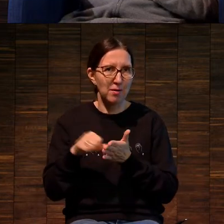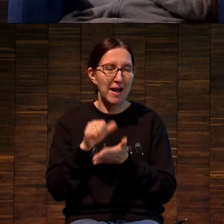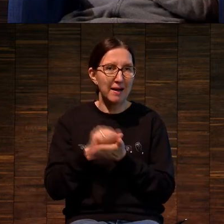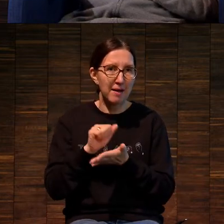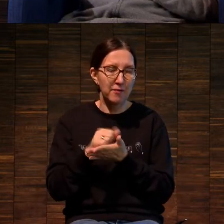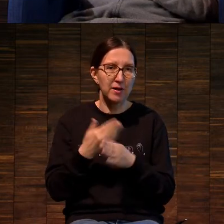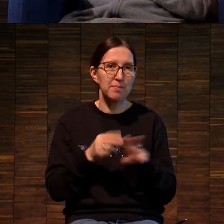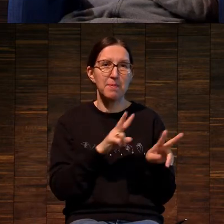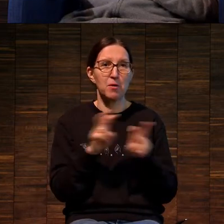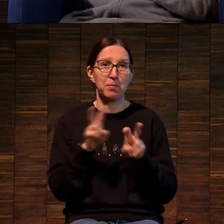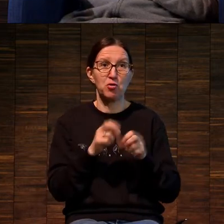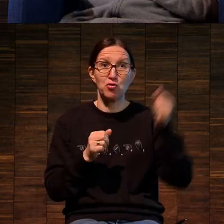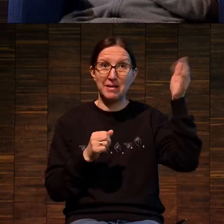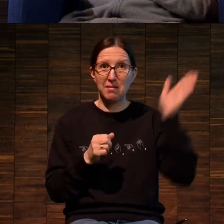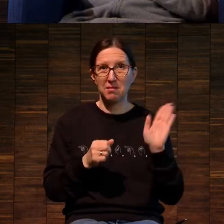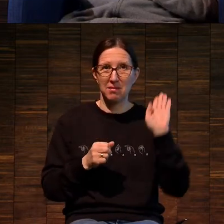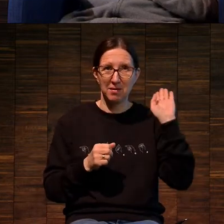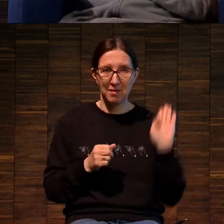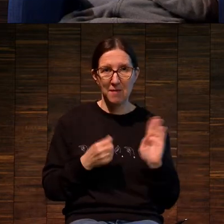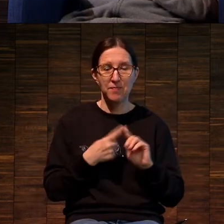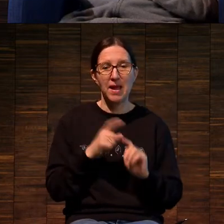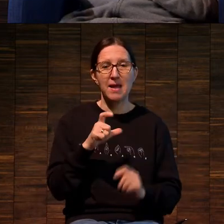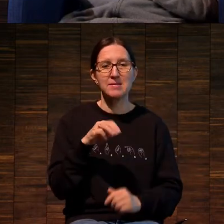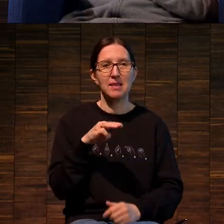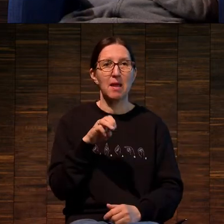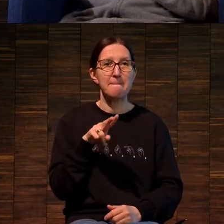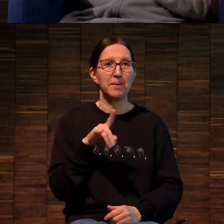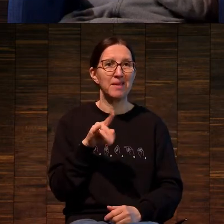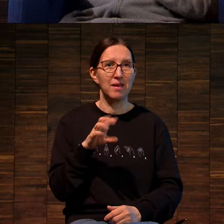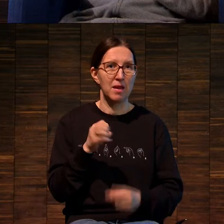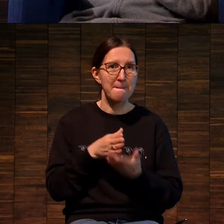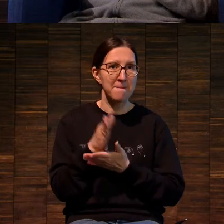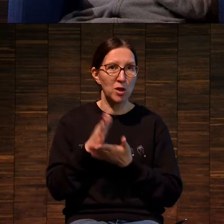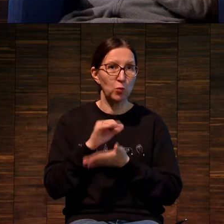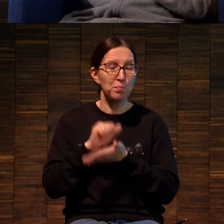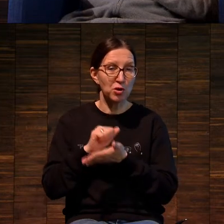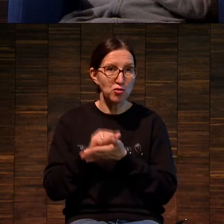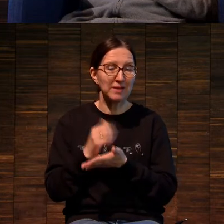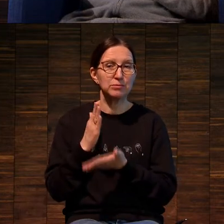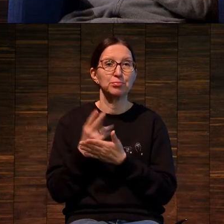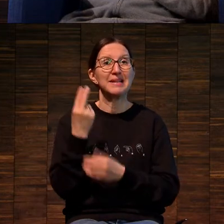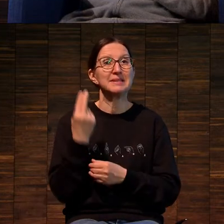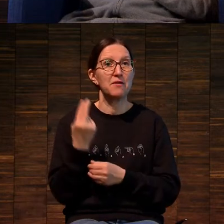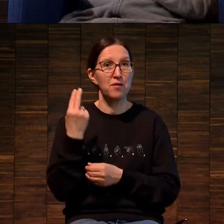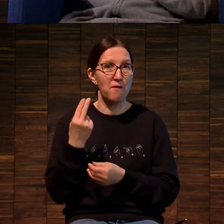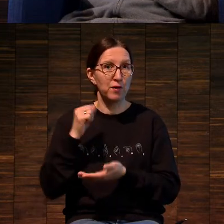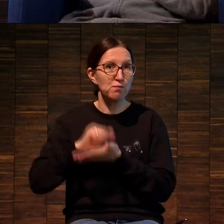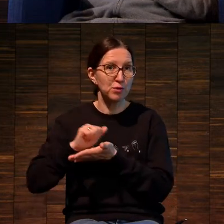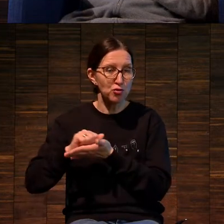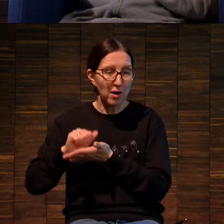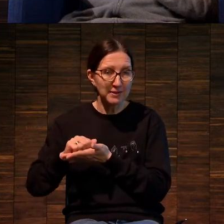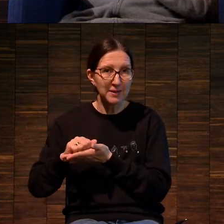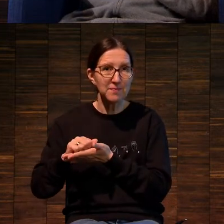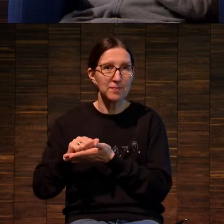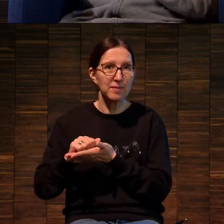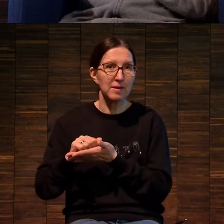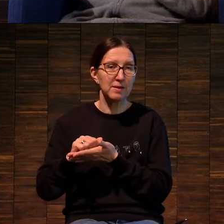данном случае перечислены классические эстантные методы печати, цифровые способы печати,